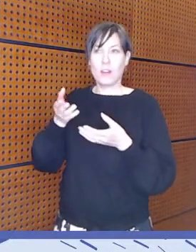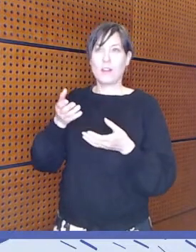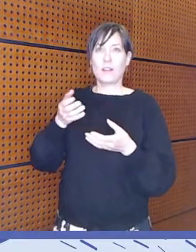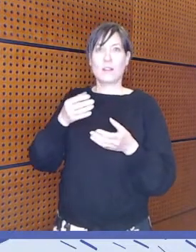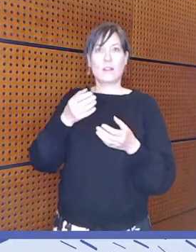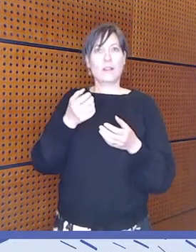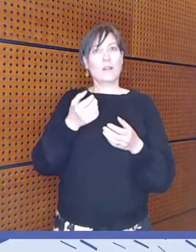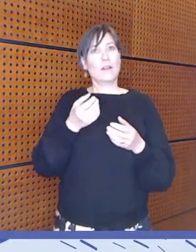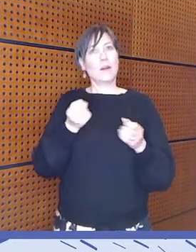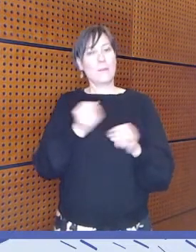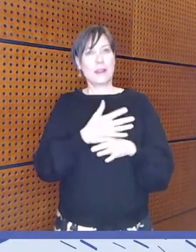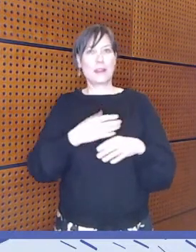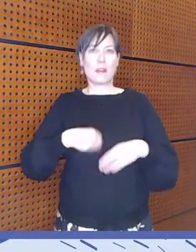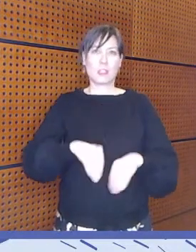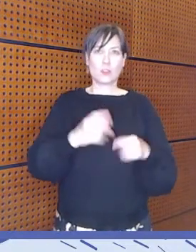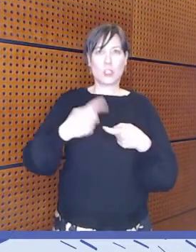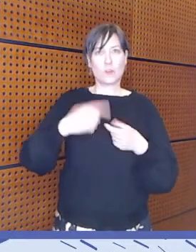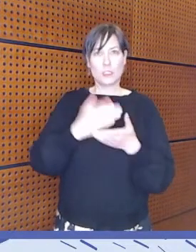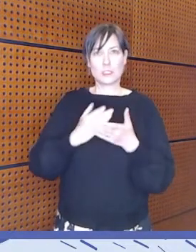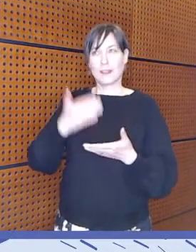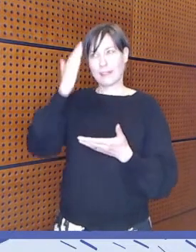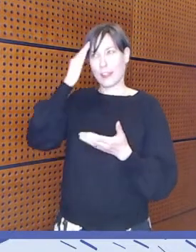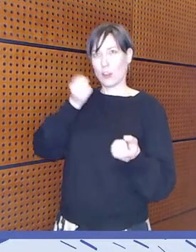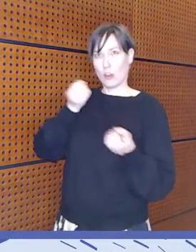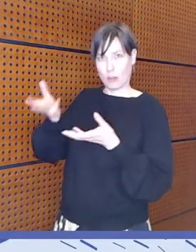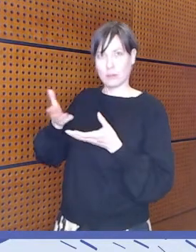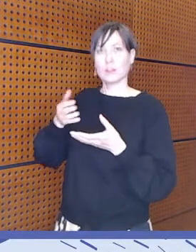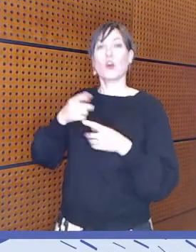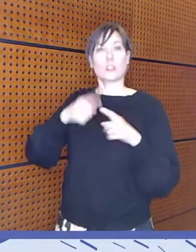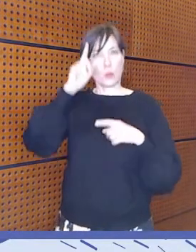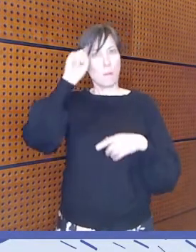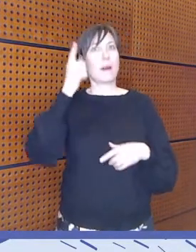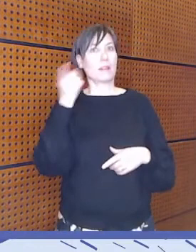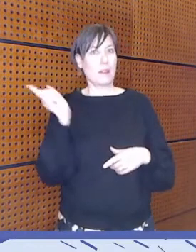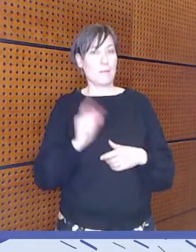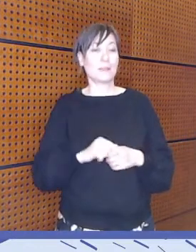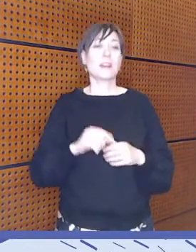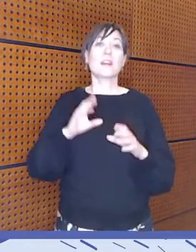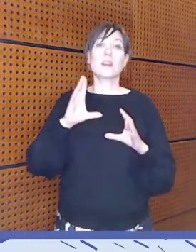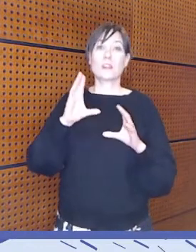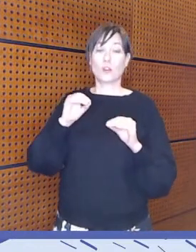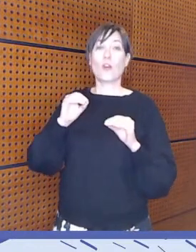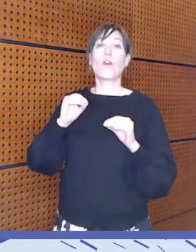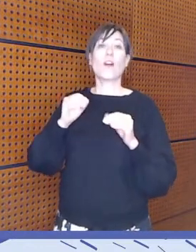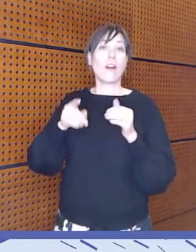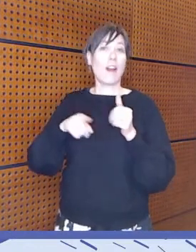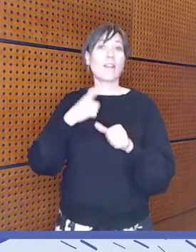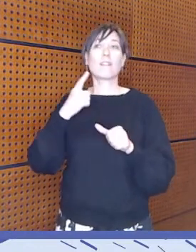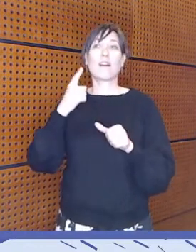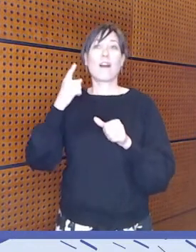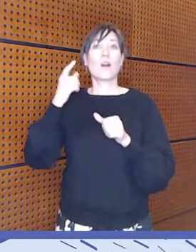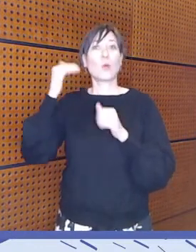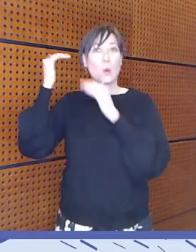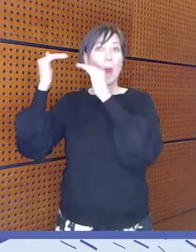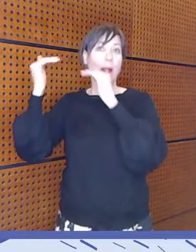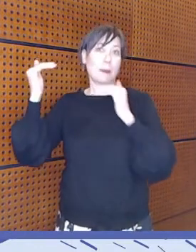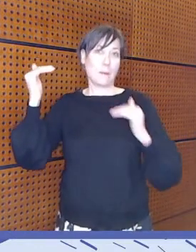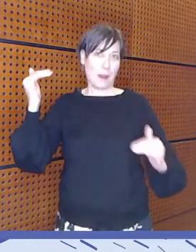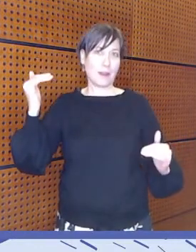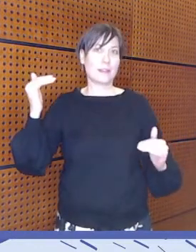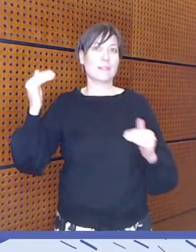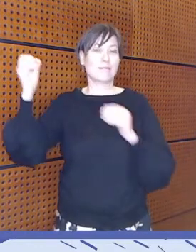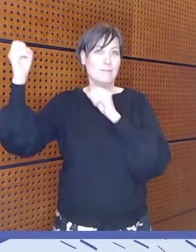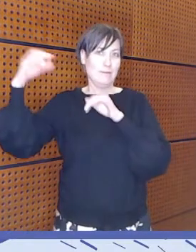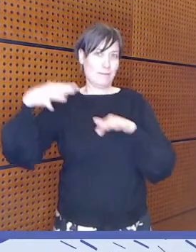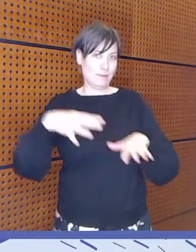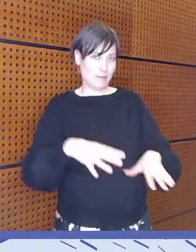mediakasvatuksen asioista. Joo, todellakin se ylhäältä päin lähtee hyvin paljon myös